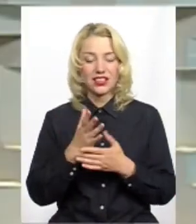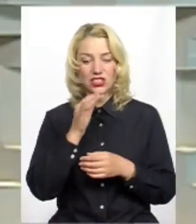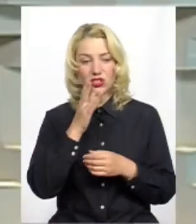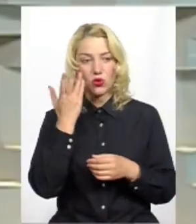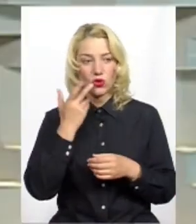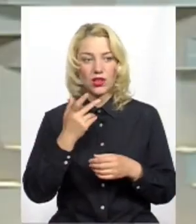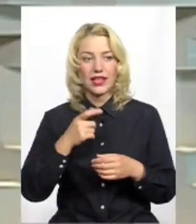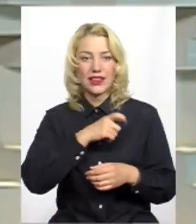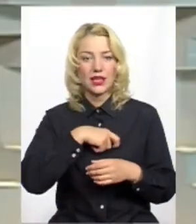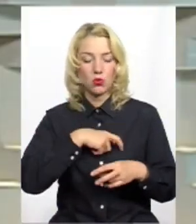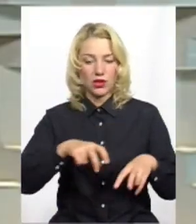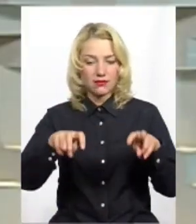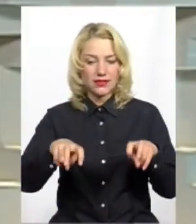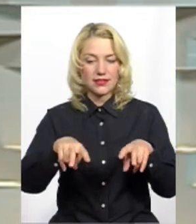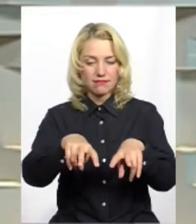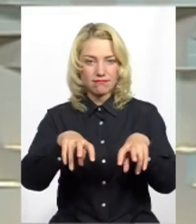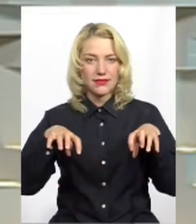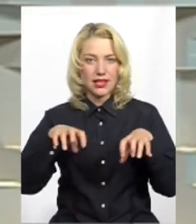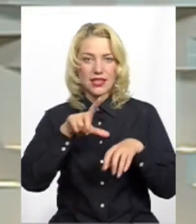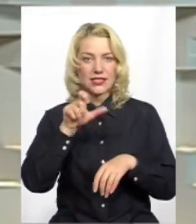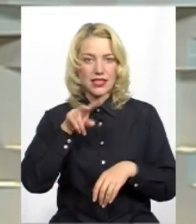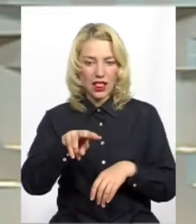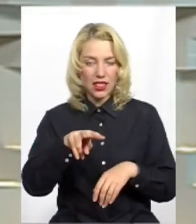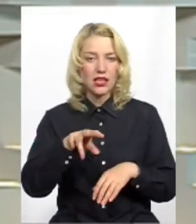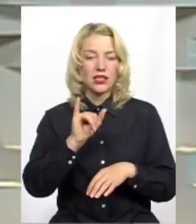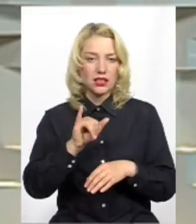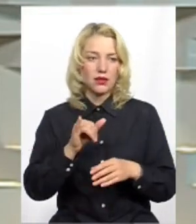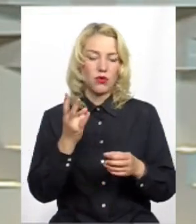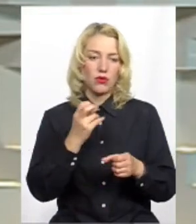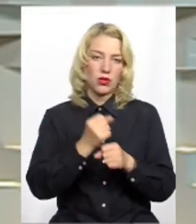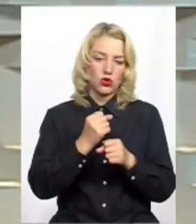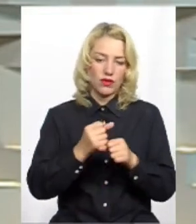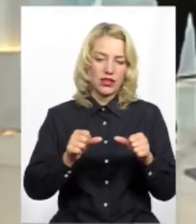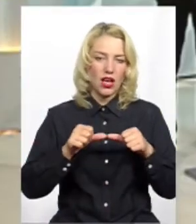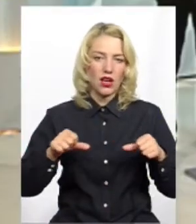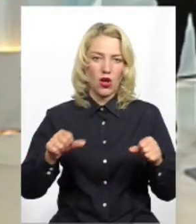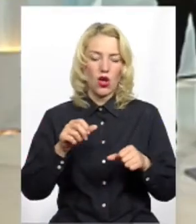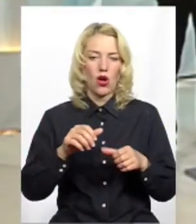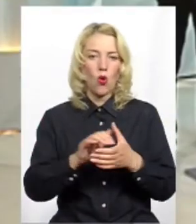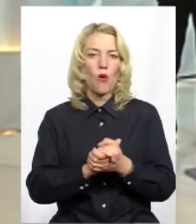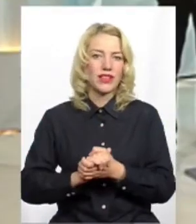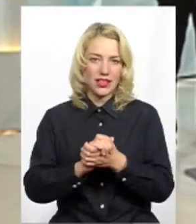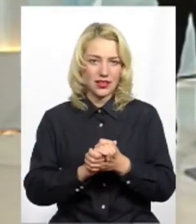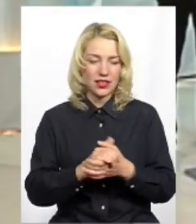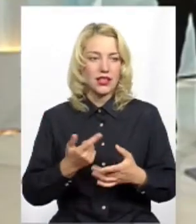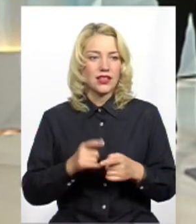депутат вимушений бути у Верховній Раді, присутнім в засівателі в комітетах. Перед ким відповідає депутат за свою